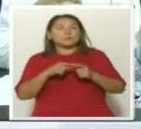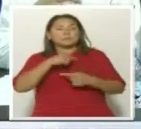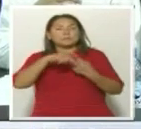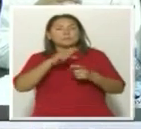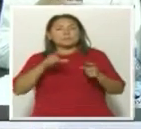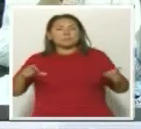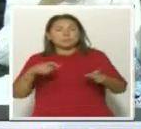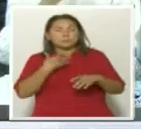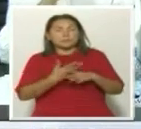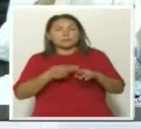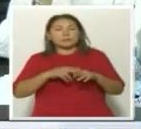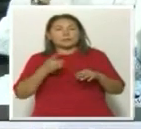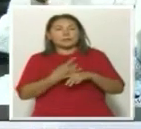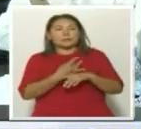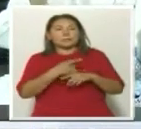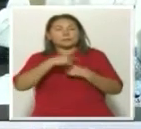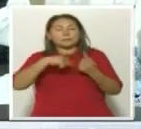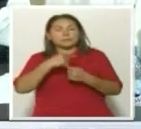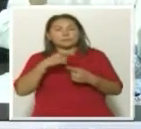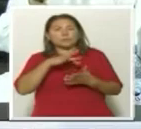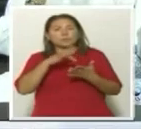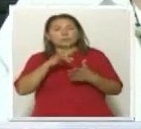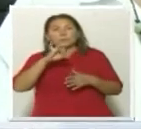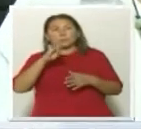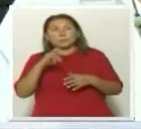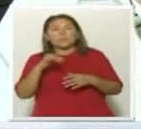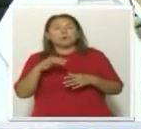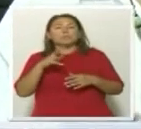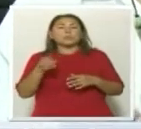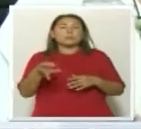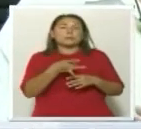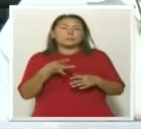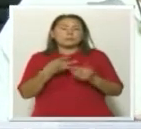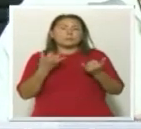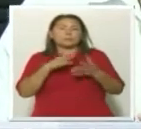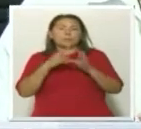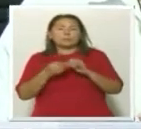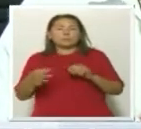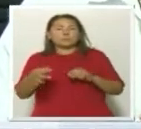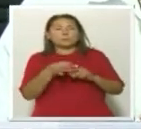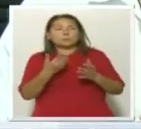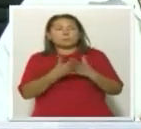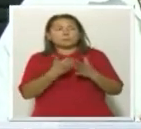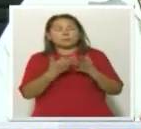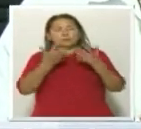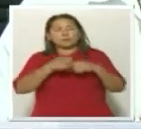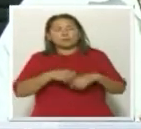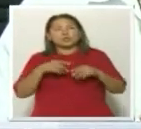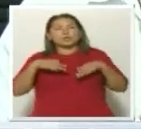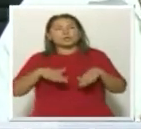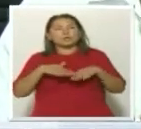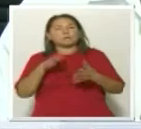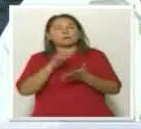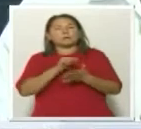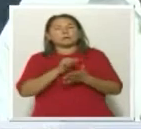представителей СЭСМОРТОКТАУ. приехали бизнесвумен из Женаузена и Мунайлинского района. Всего в области, по самым скромным подсчетам, швейным делом